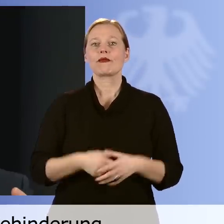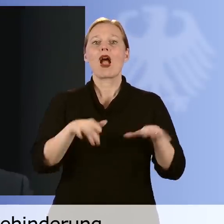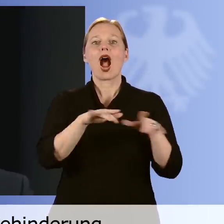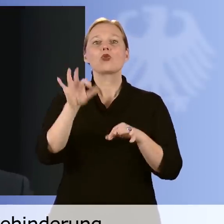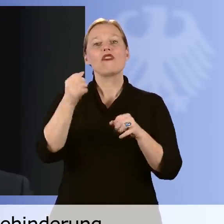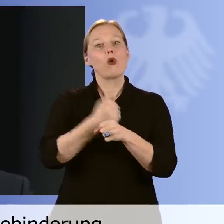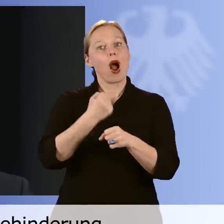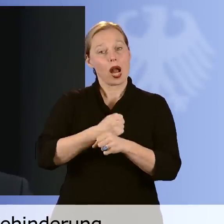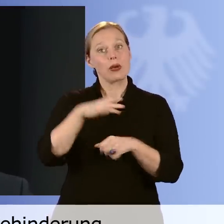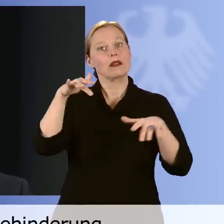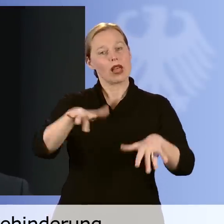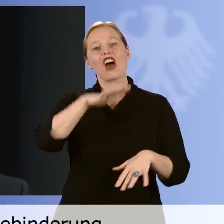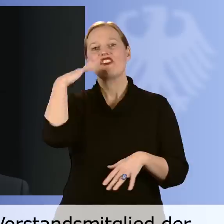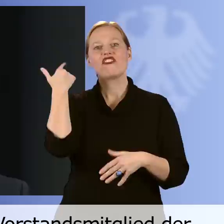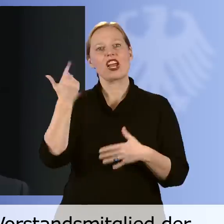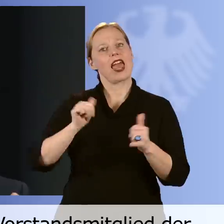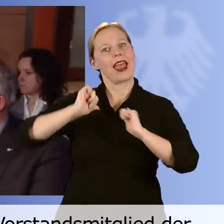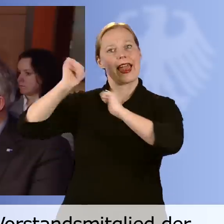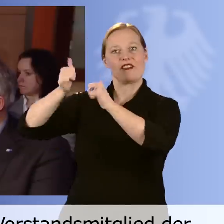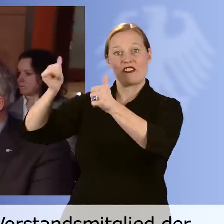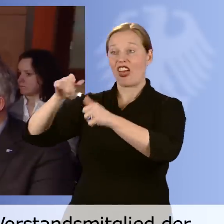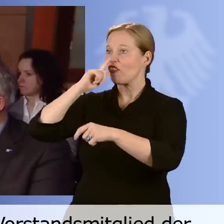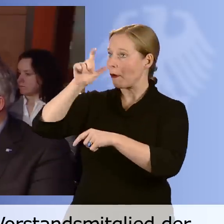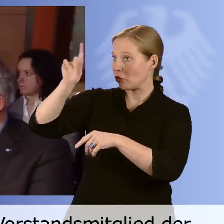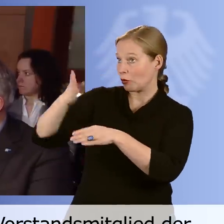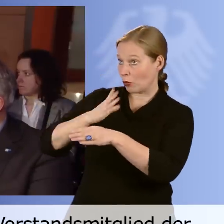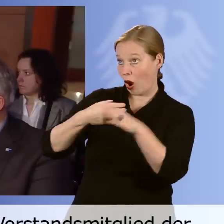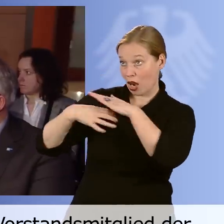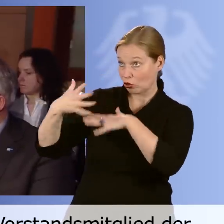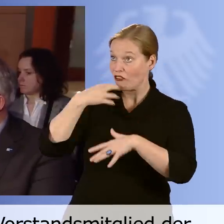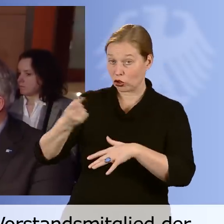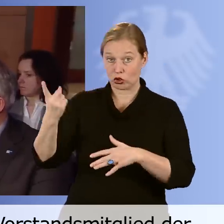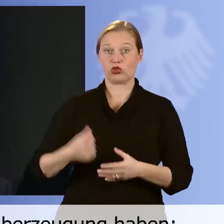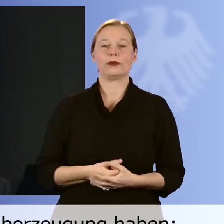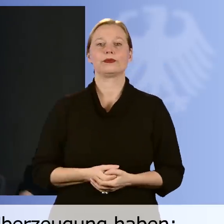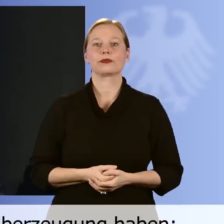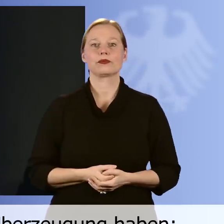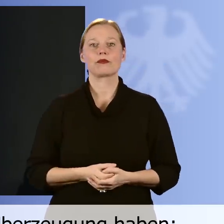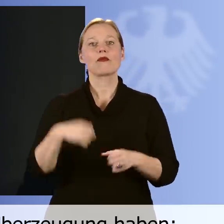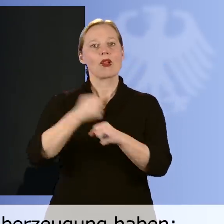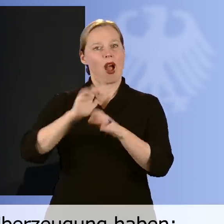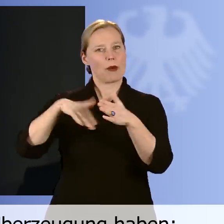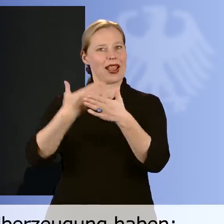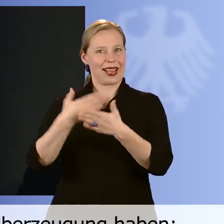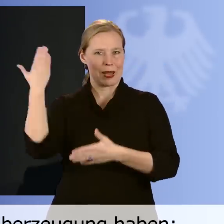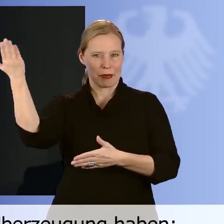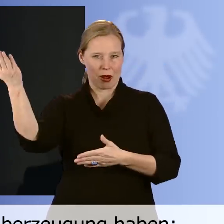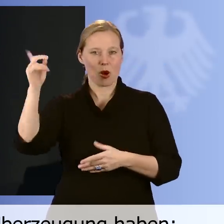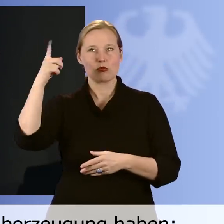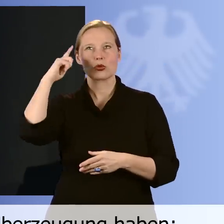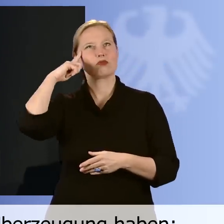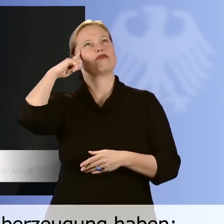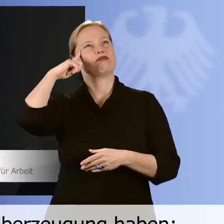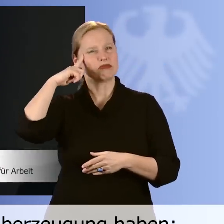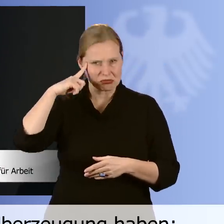viele Hilfestellungen für Unternehmen bereit, wenn sie Menschen mit Behinderungen einstellen wollen. Der Arbeitgeber auf der anderen Seite, der muss die